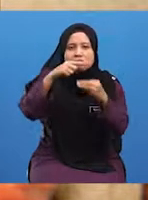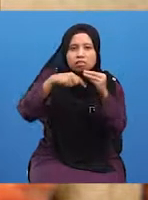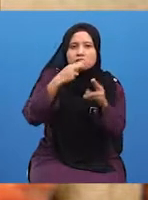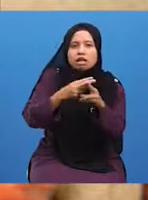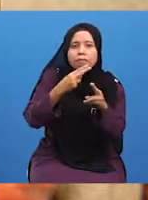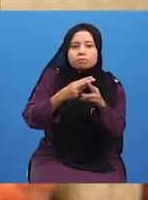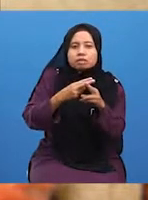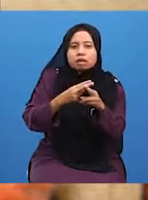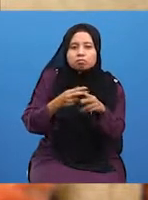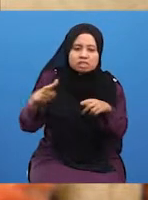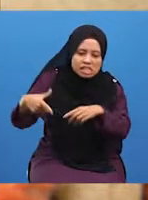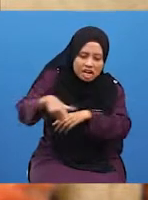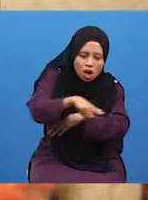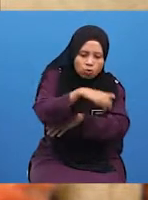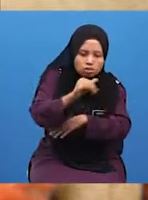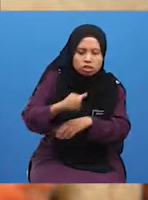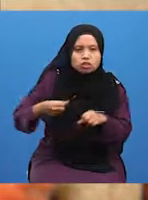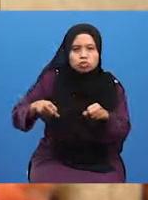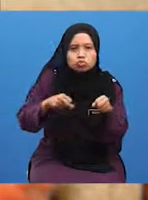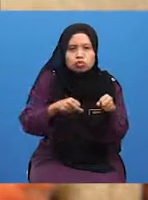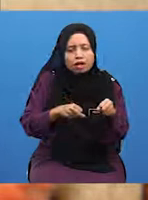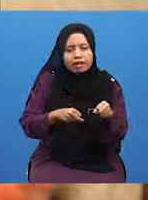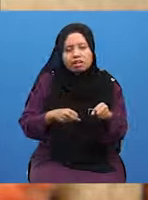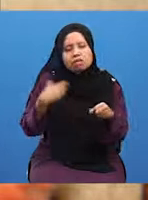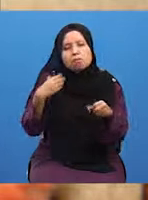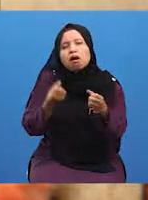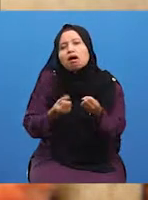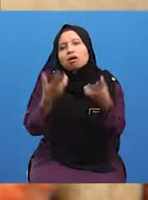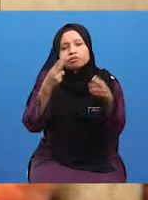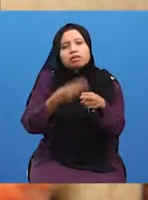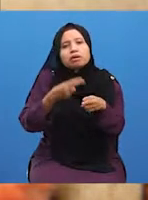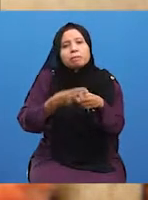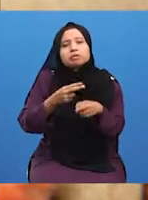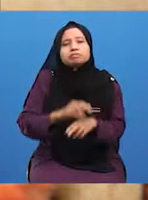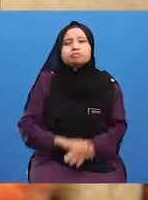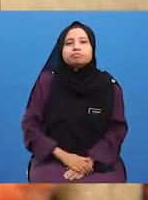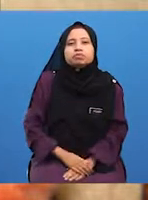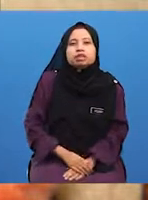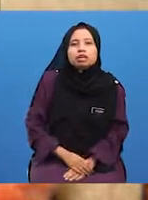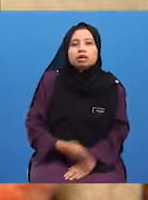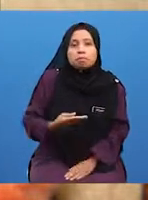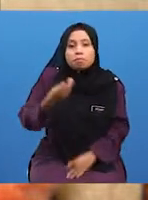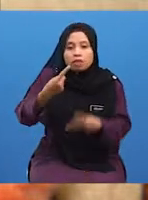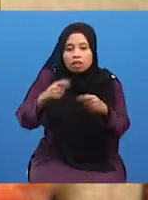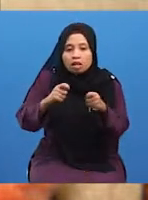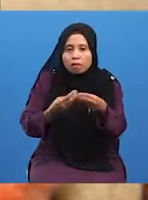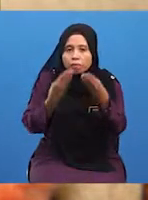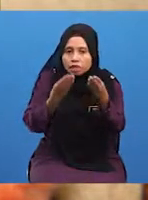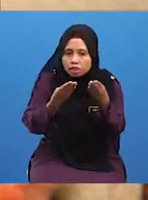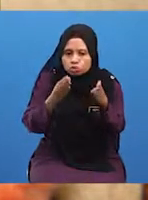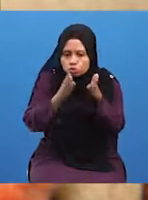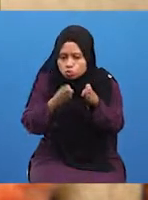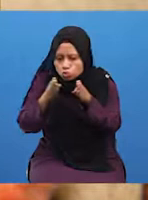lautan dan sungai yang bertindih antara pelbagai nama asing. Beliau telah memberi dan